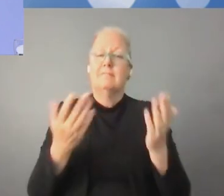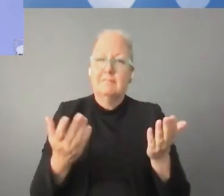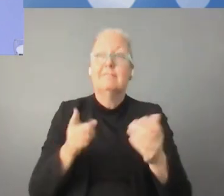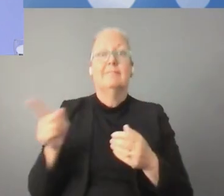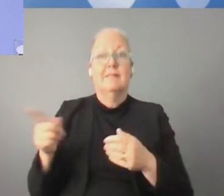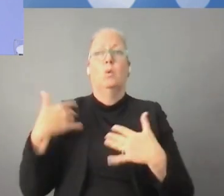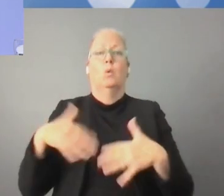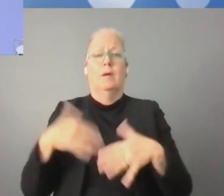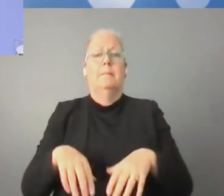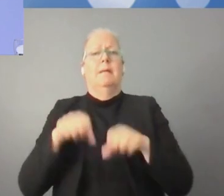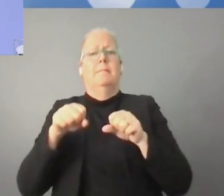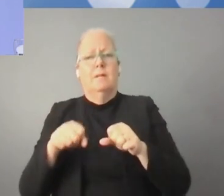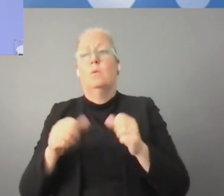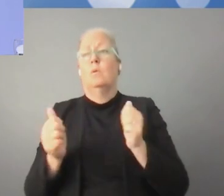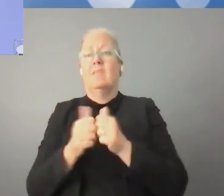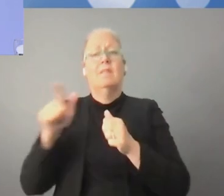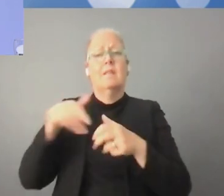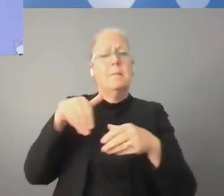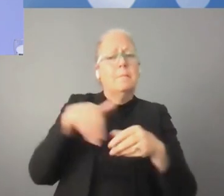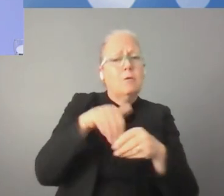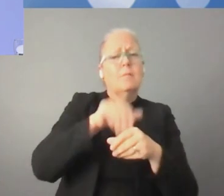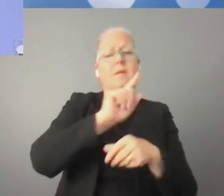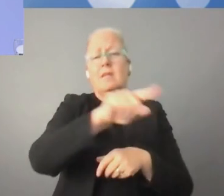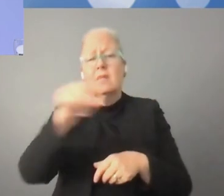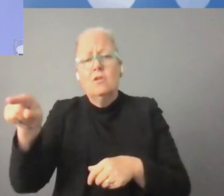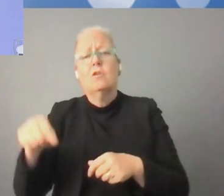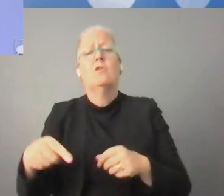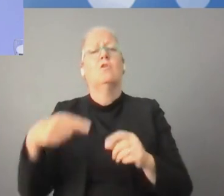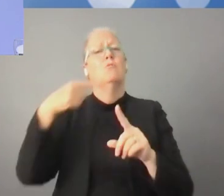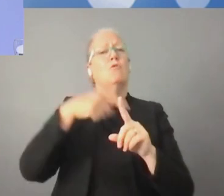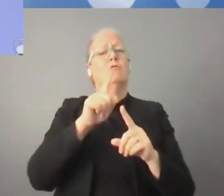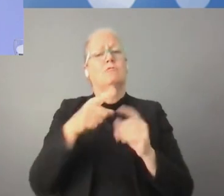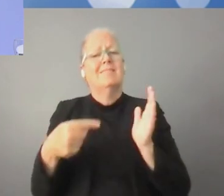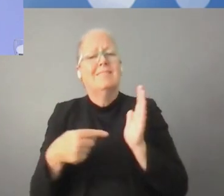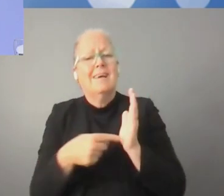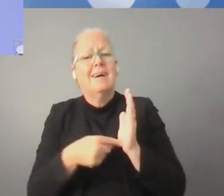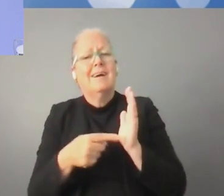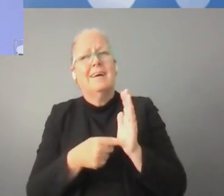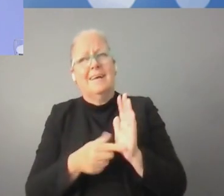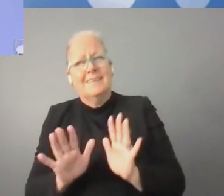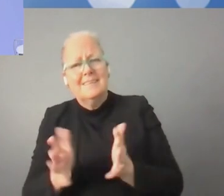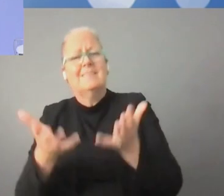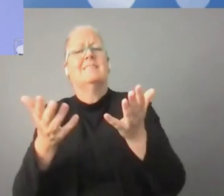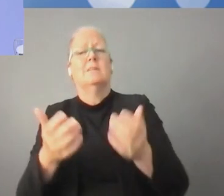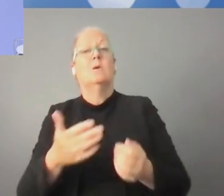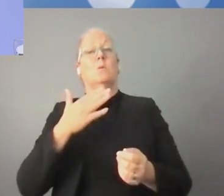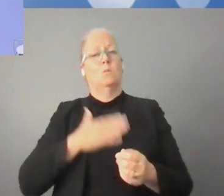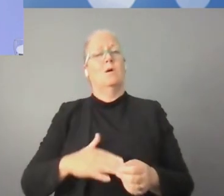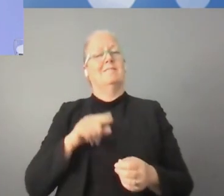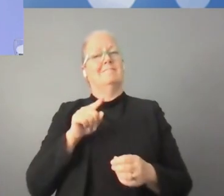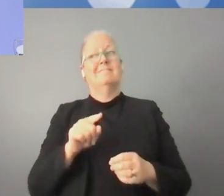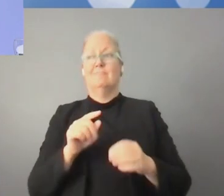نمو التعاون الرقمي بينه. ويجب أن تكون كما تعلمون هي